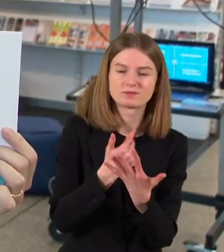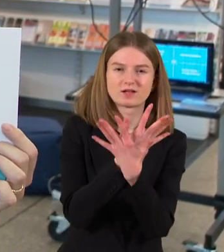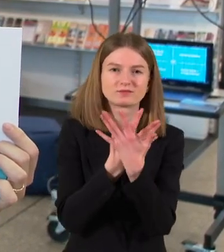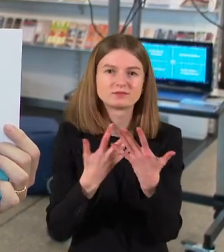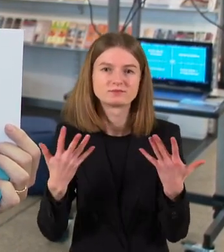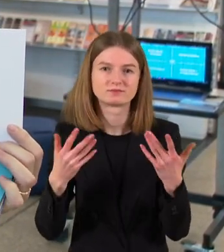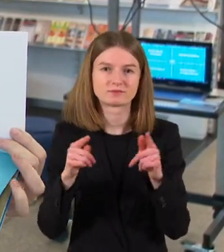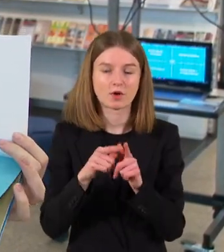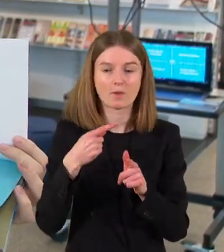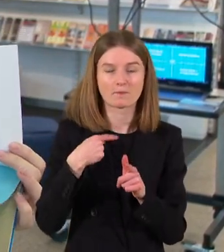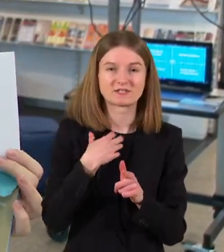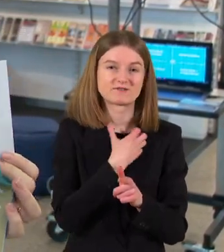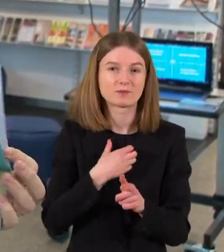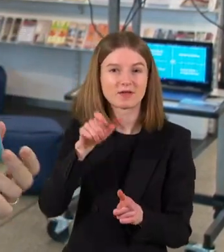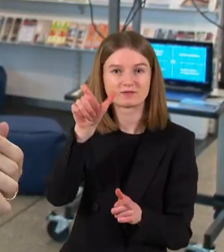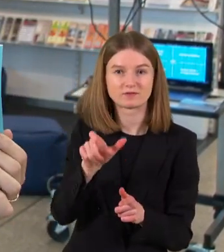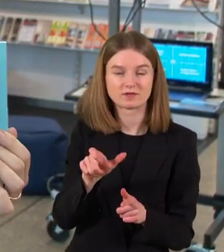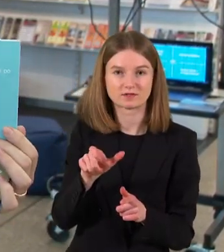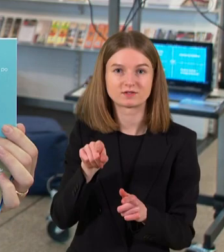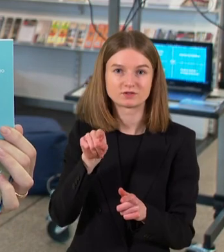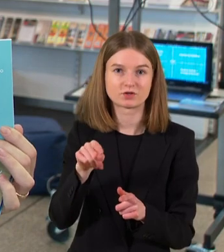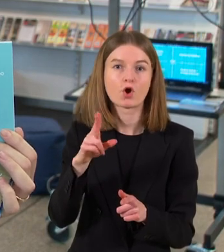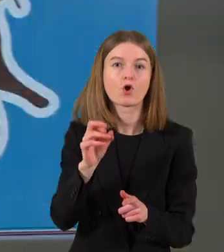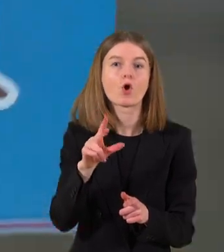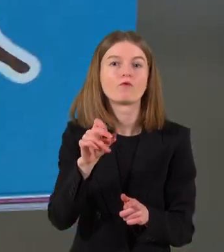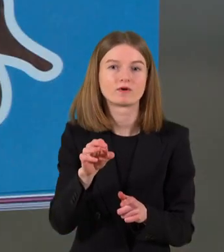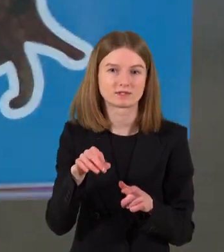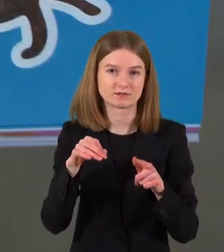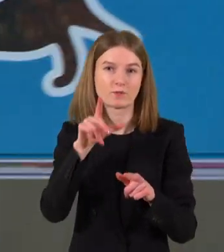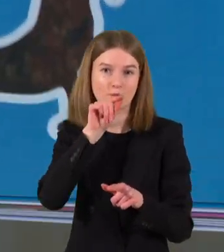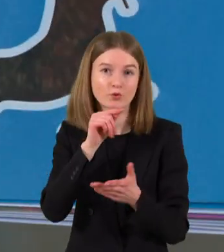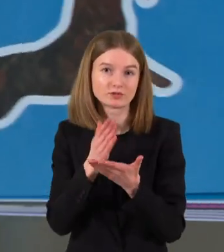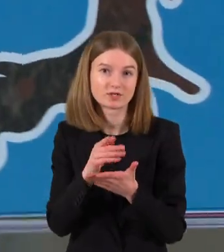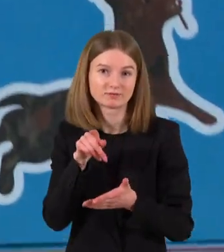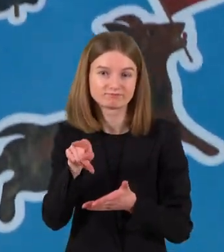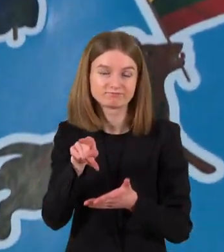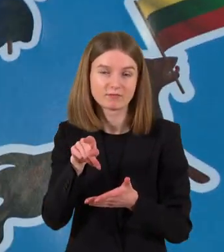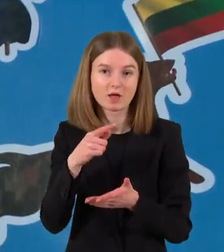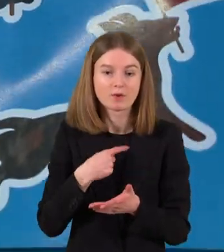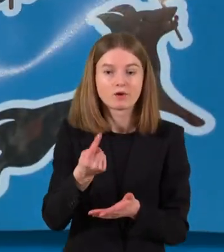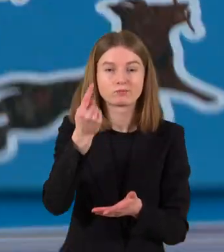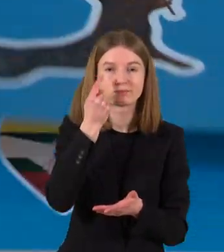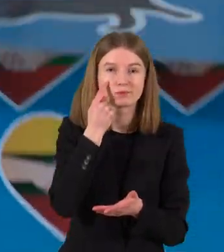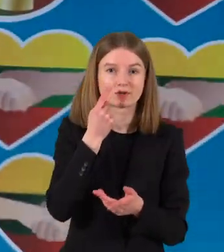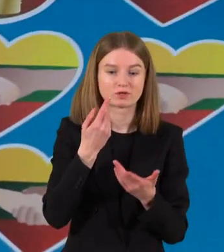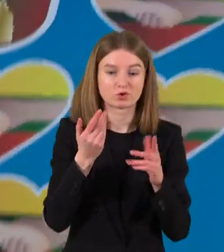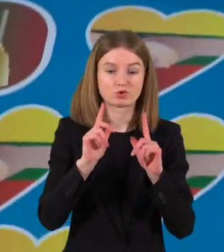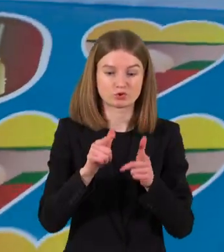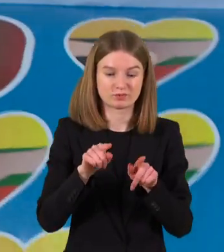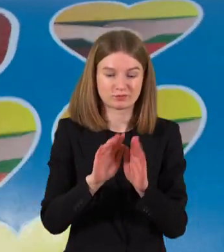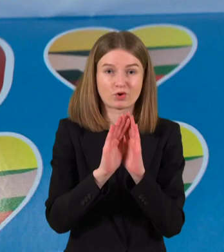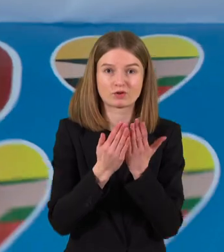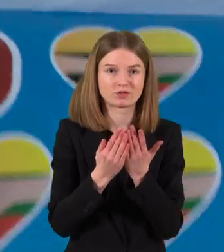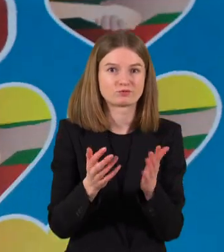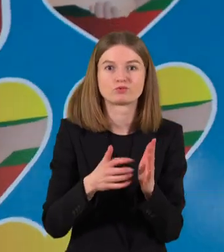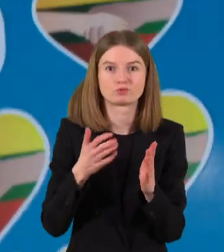pagrindinis veikėjas kovas, kuris pasakoja visą Lietuvos istoriją. Pastebėjome, kad tokių leidinių yra stygius. Daugiau jie yra